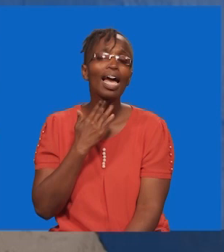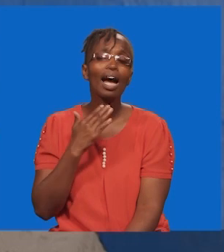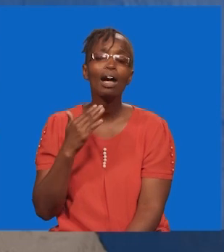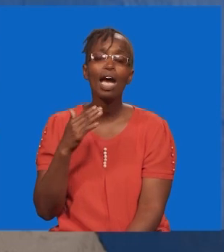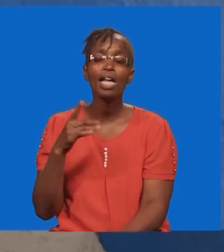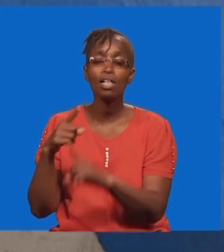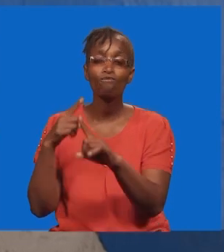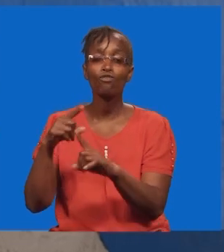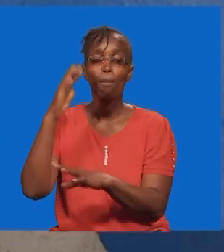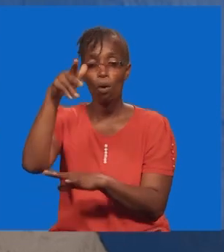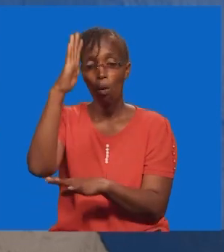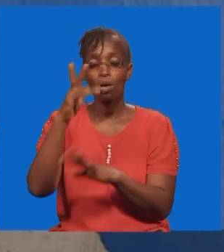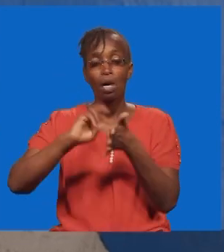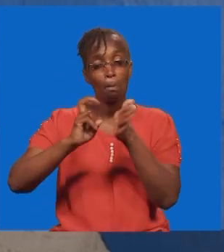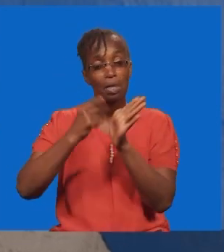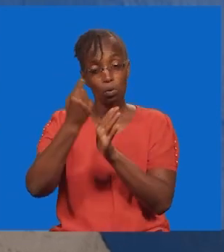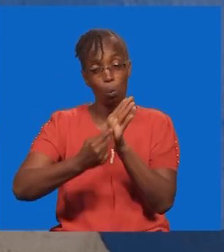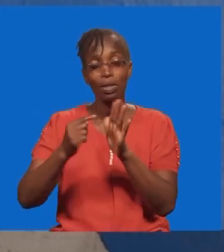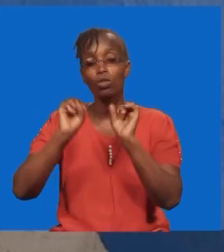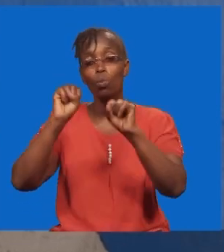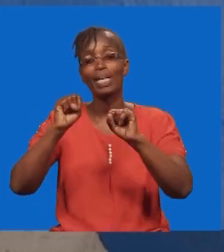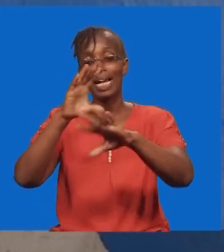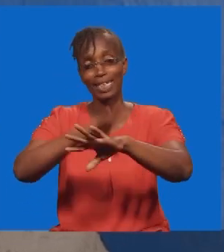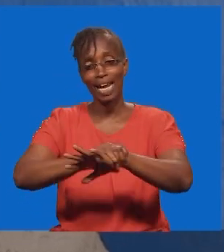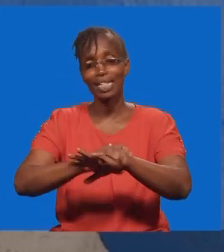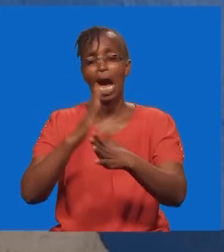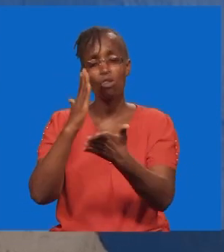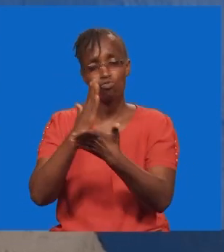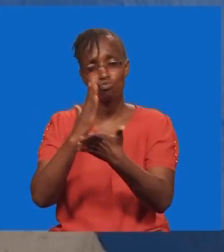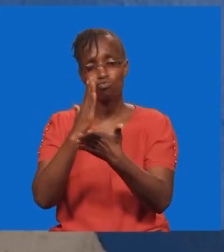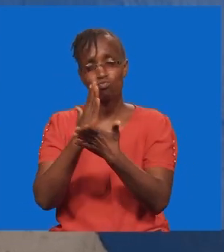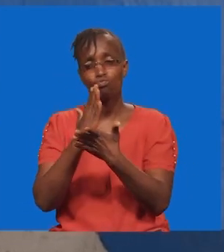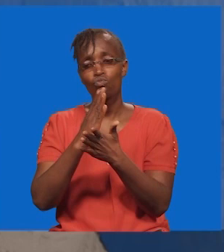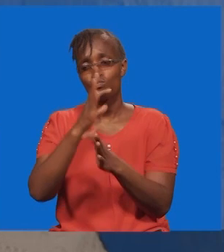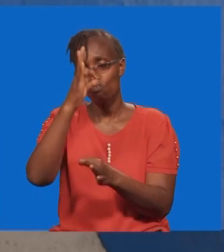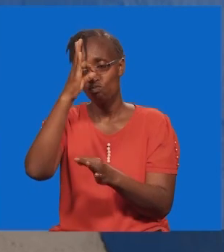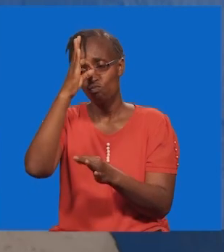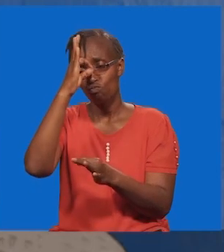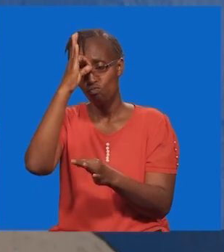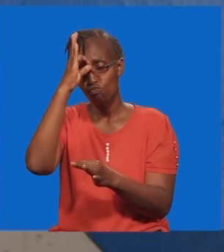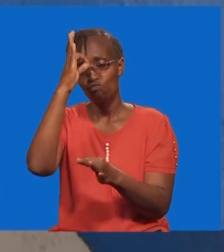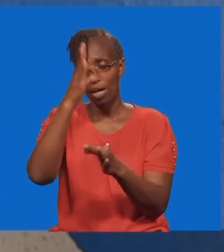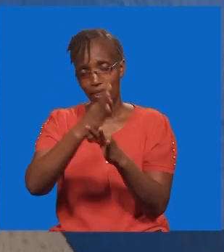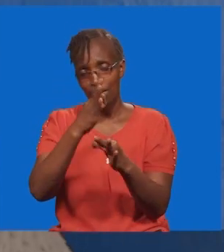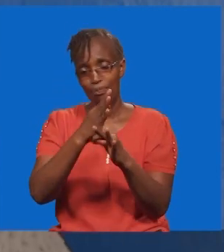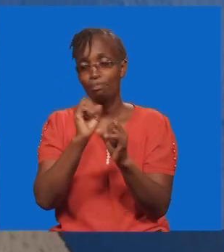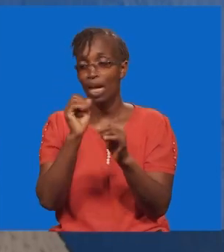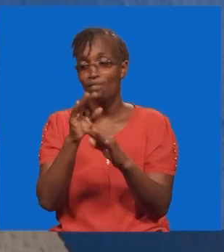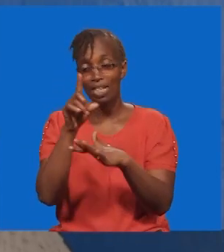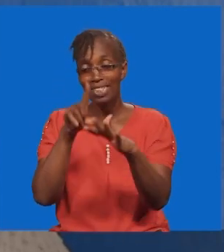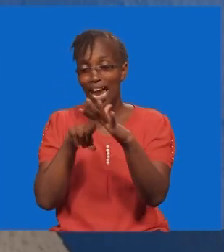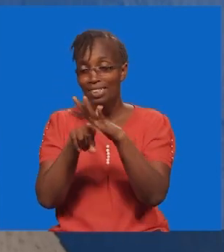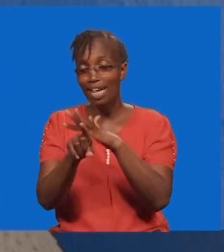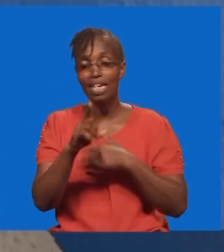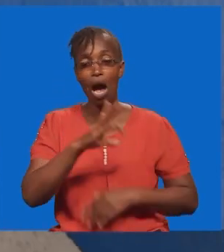sana kwa uyu mungu. Kwa hivyo, tunaweza pata amani ya kweli kwa uyu mungu. Amani ya mungu,